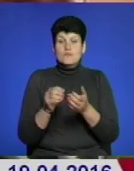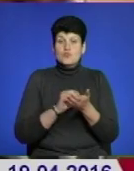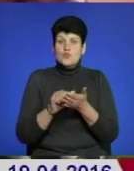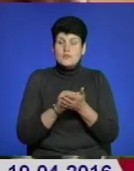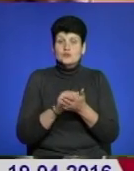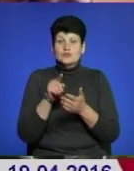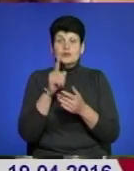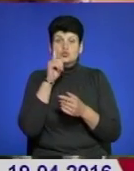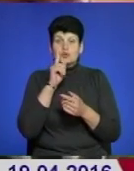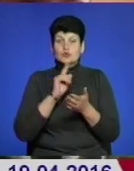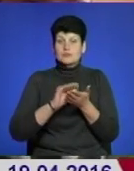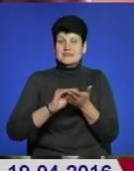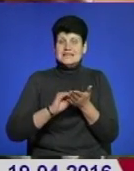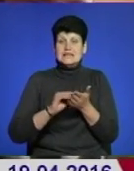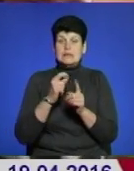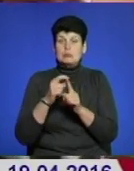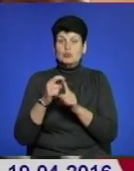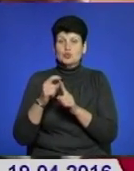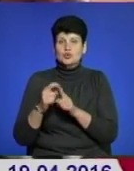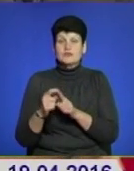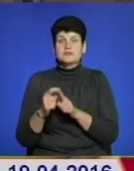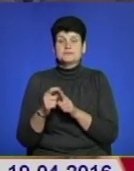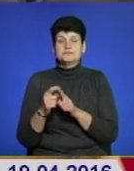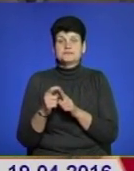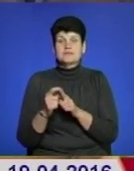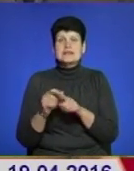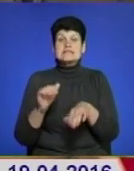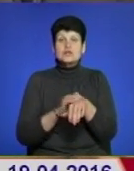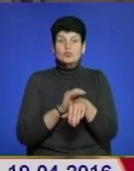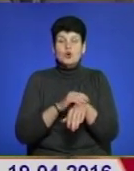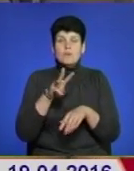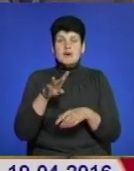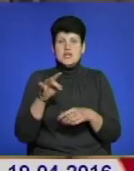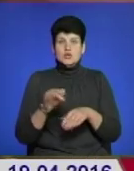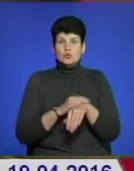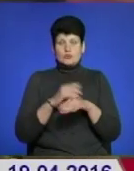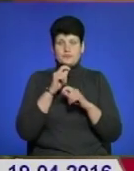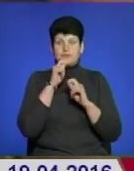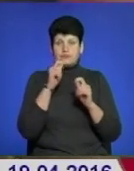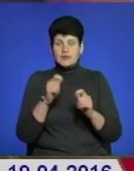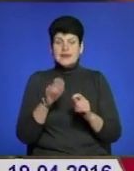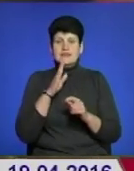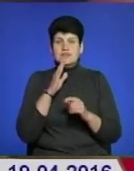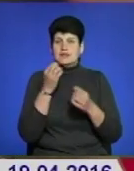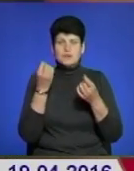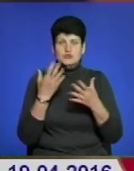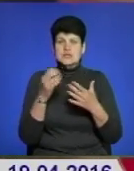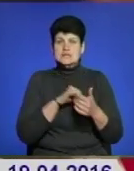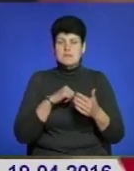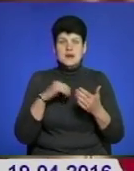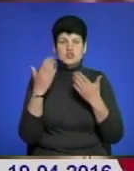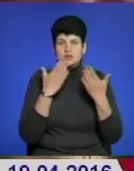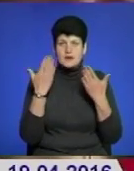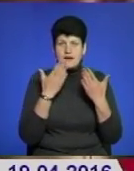виписувати букви та стукувати. А за добро Марічка добром віддячує. Дівчинка не тільки сама читає технікою